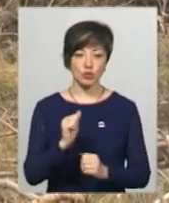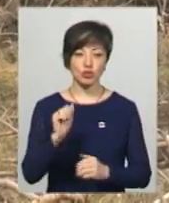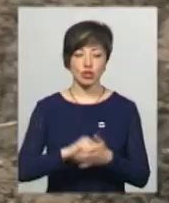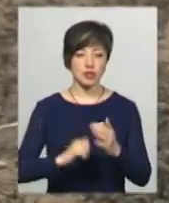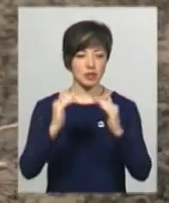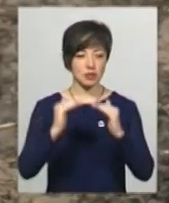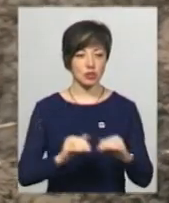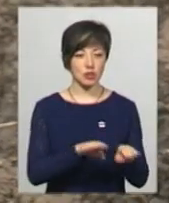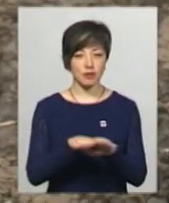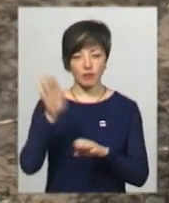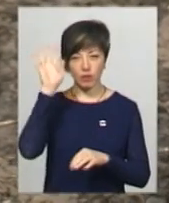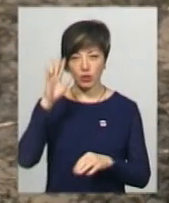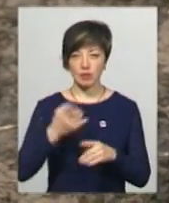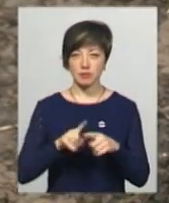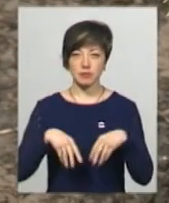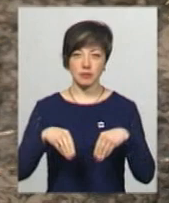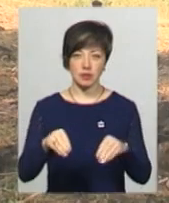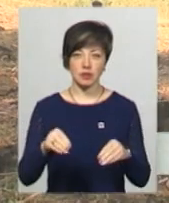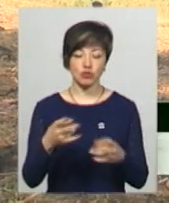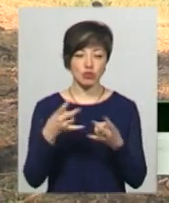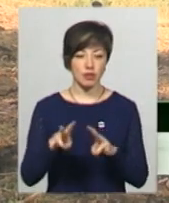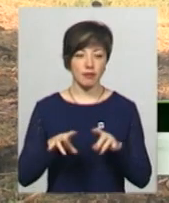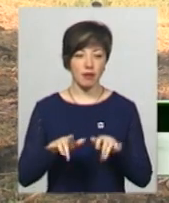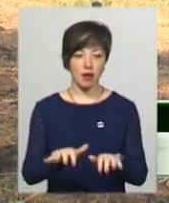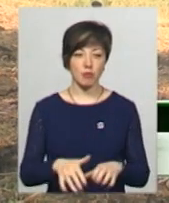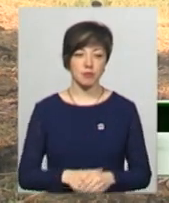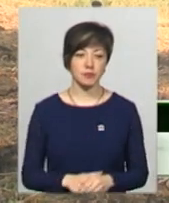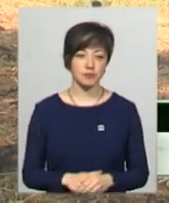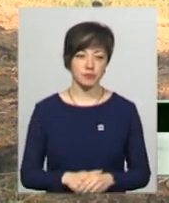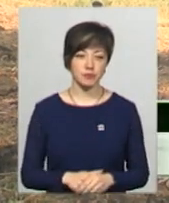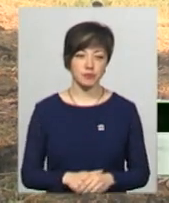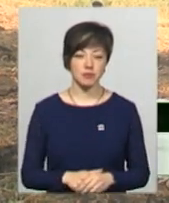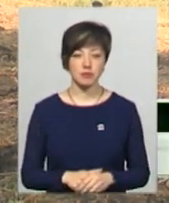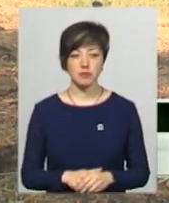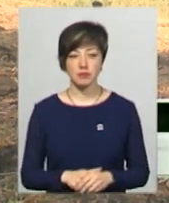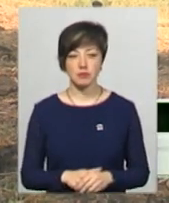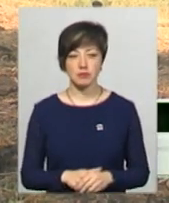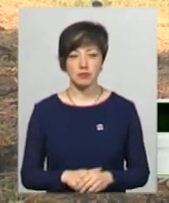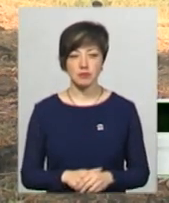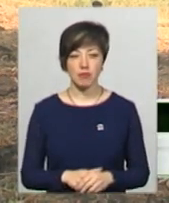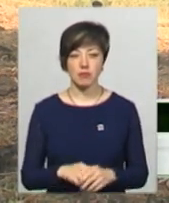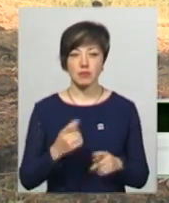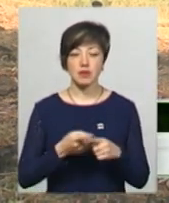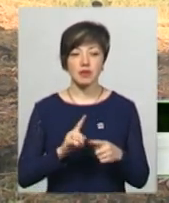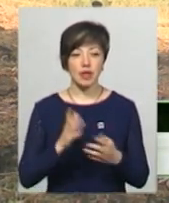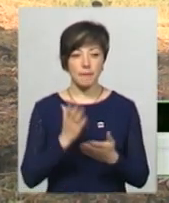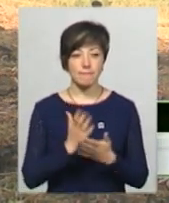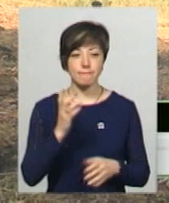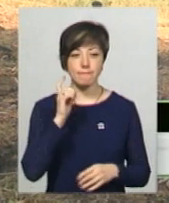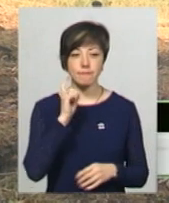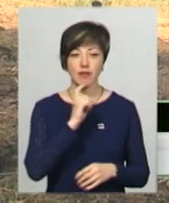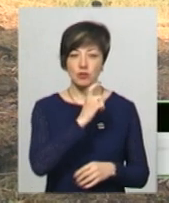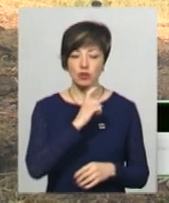рівень води і заселені їх шкідниками. Наприклад, є в нас оце псовдоцога Мензіса, догласія. Це північноамериканський вид,